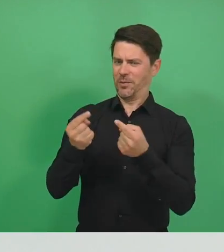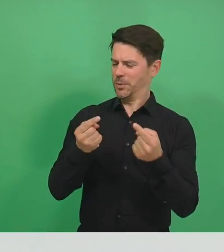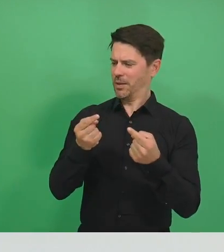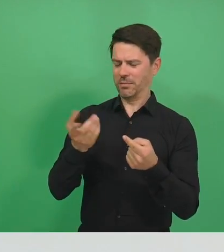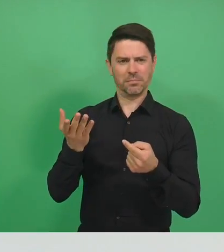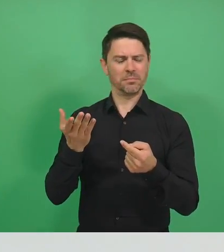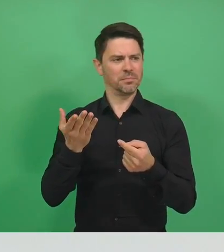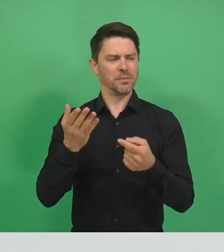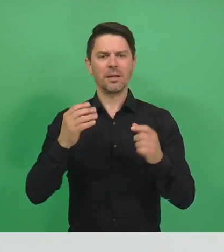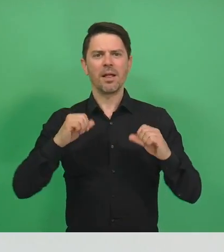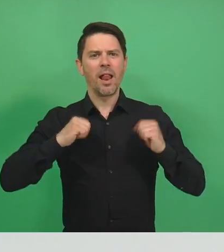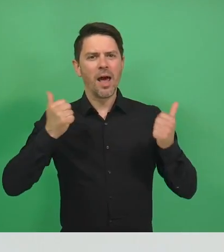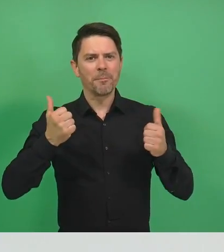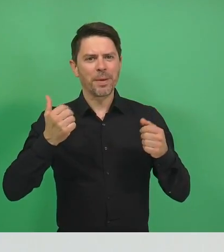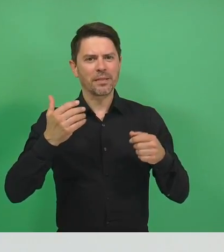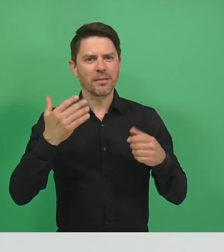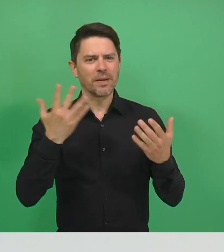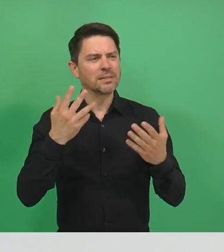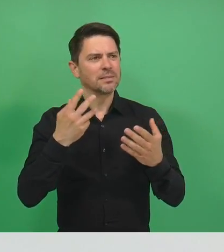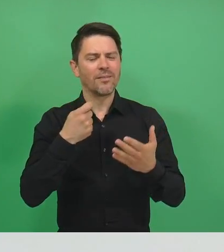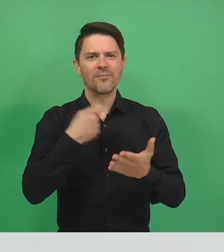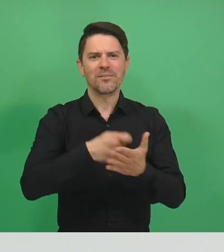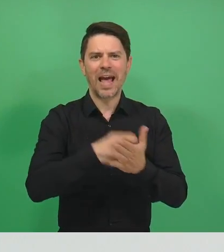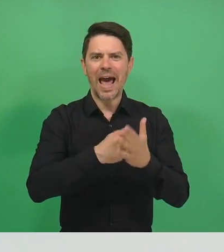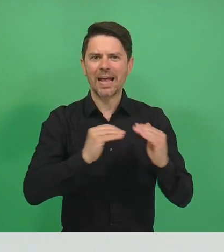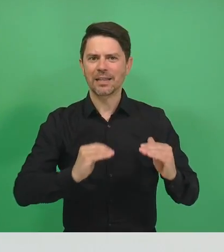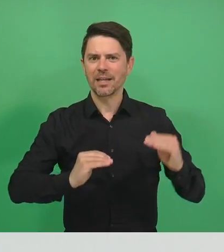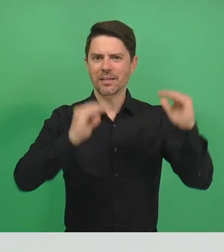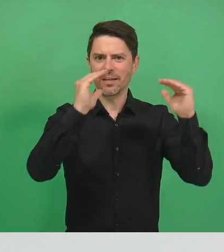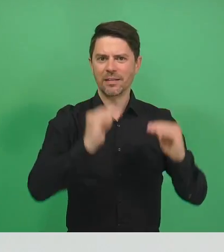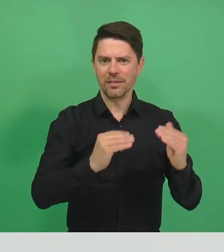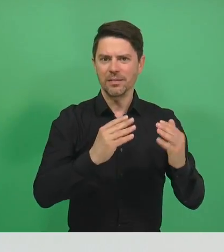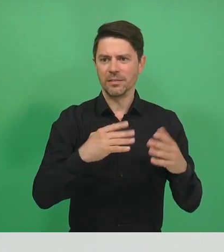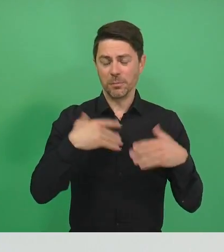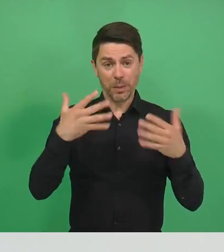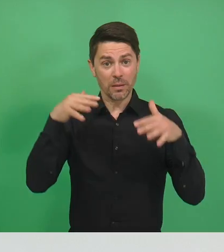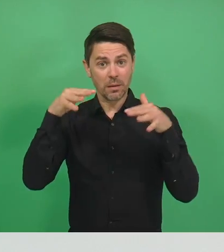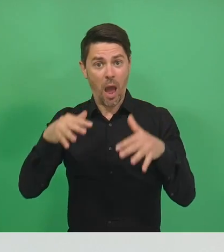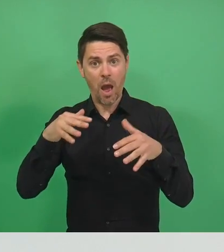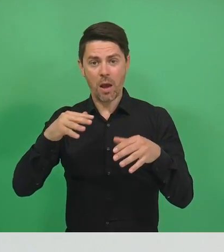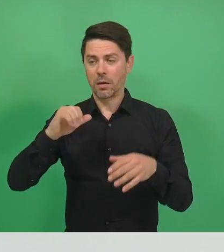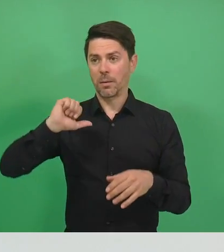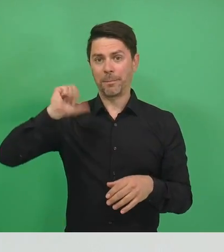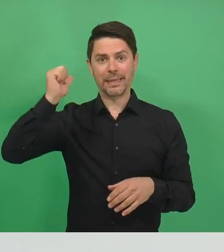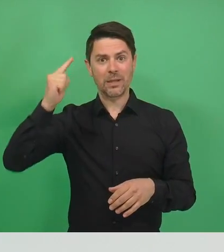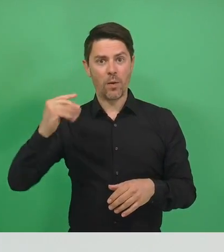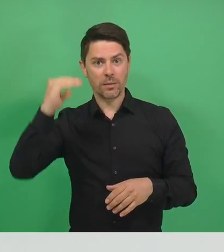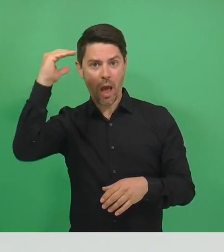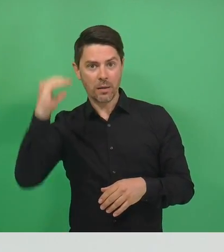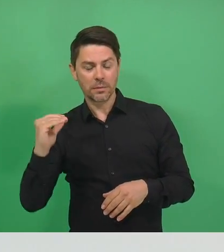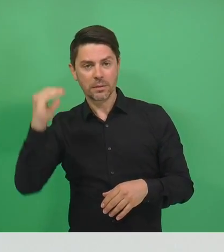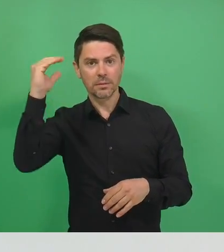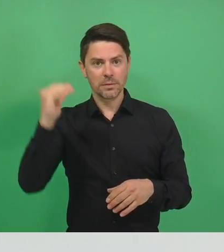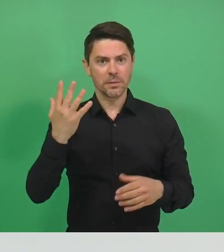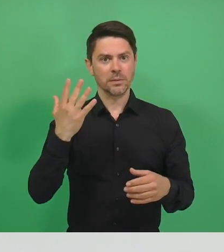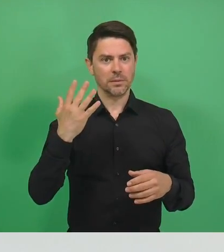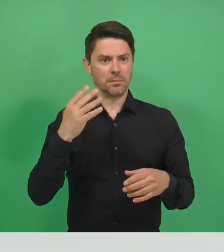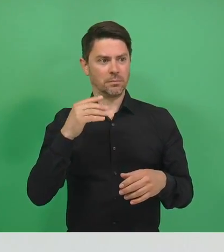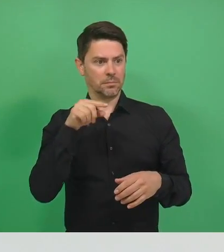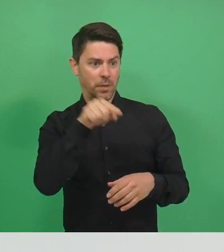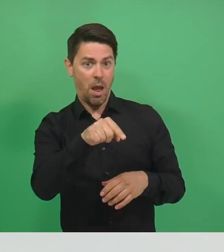Dass Diskussionen angestoßen wurden, welches Leben lebenswert ist, welches Priorität hat